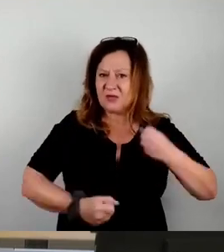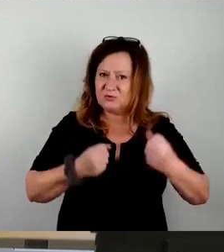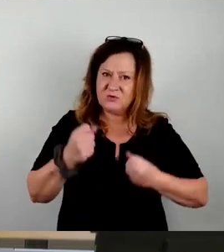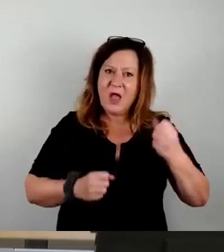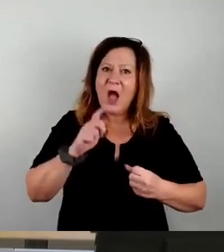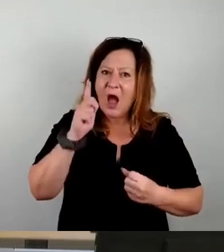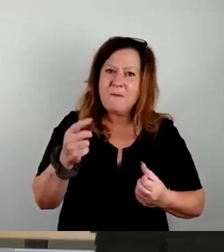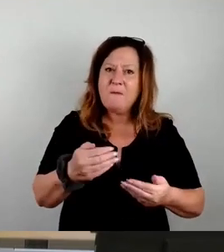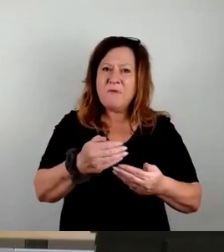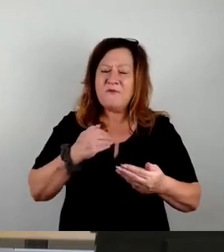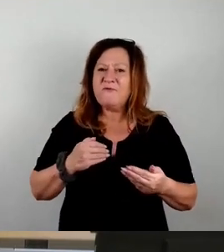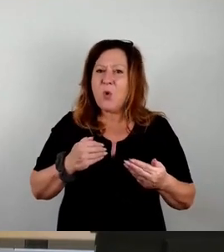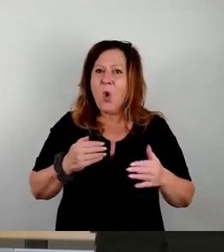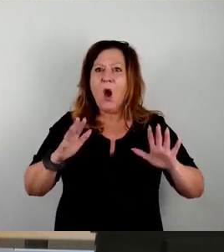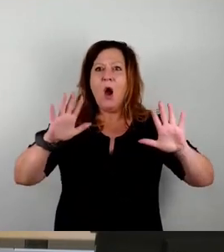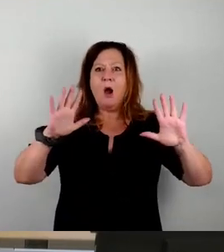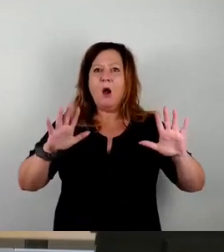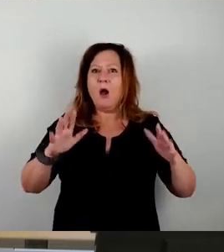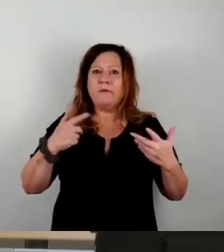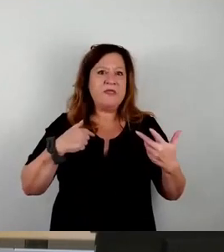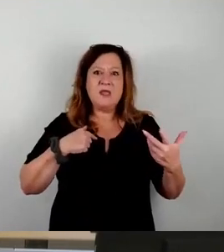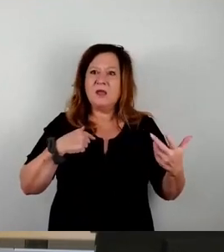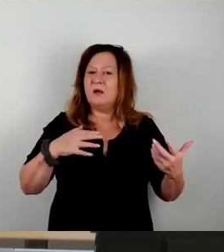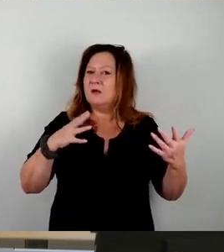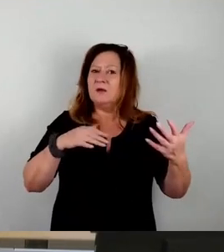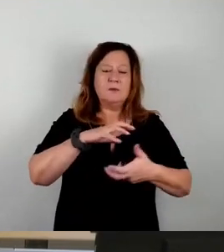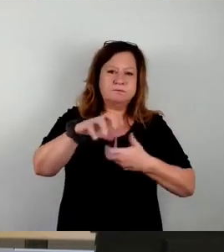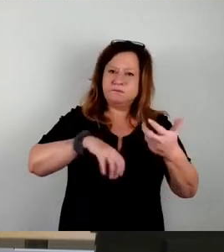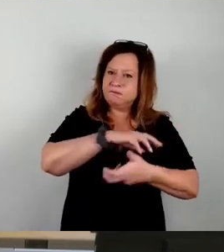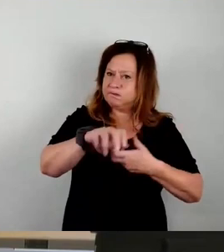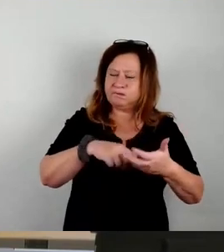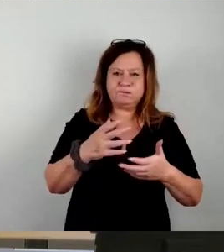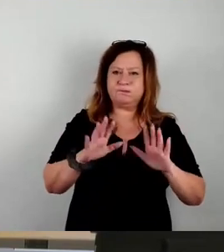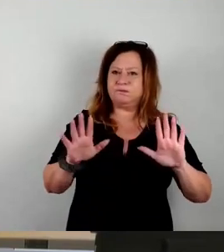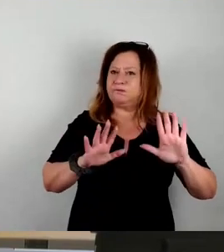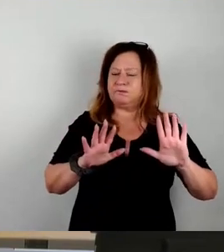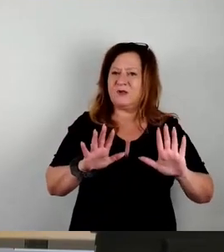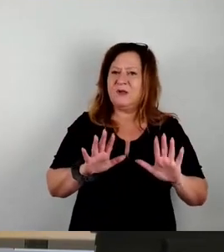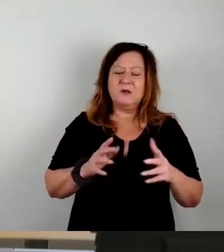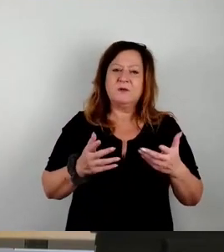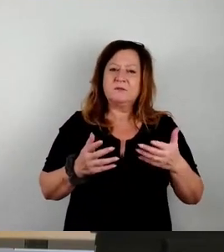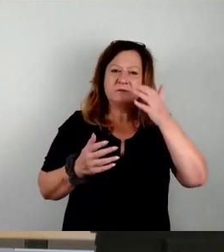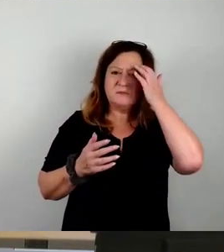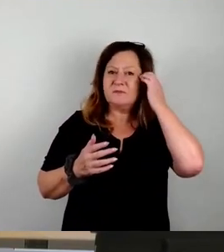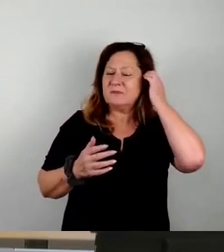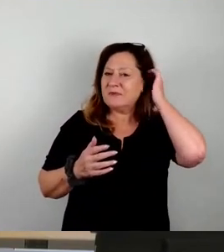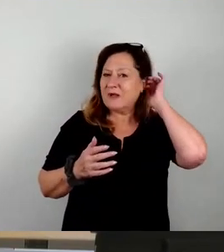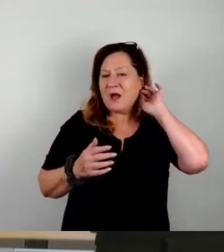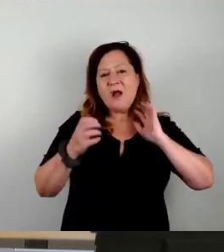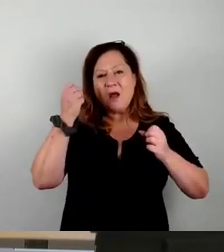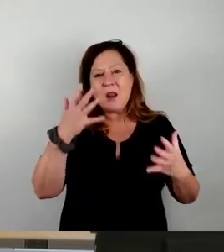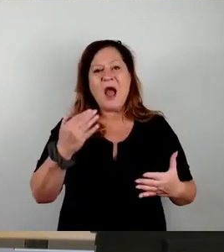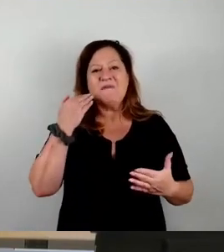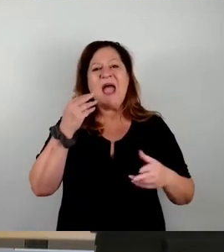Legendenbildung kommt und Leute irgendwelche Sharepics machen mit meinem, was ich angeblich gesagt habe, natürlich, wer im Stadtrat